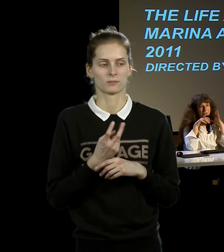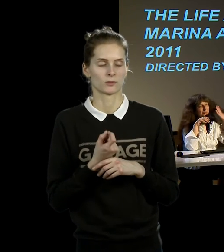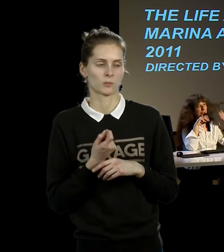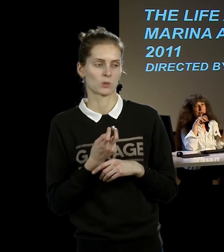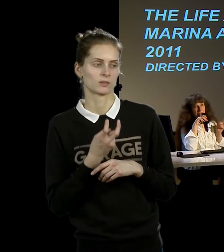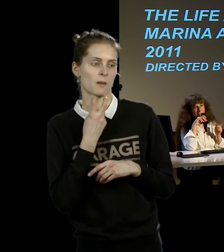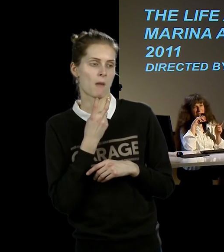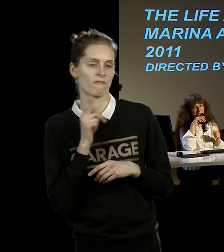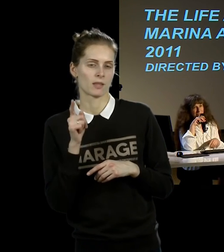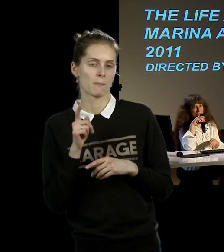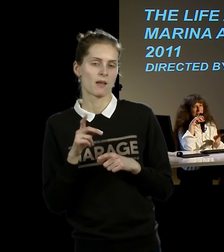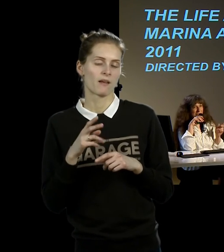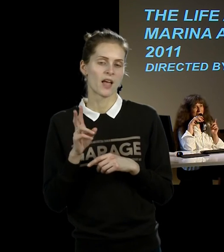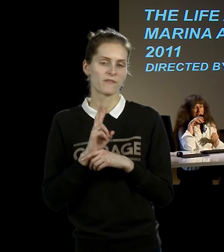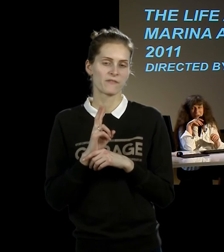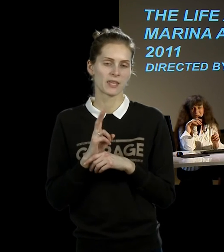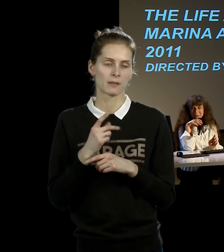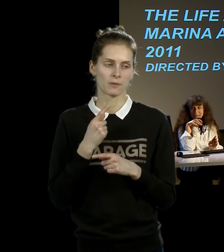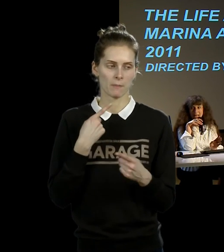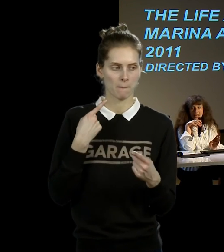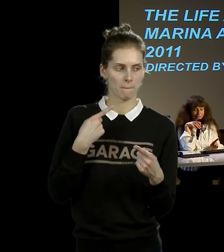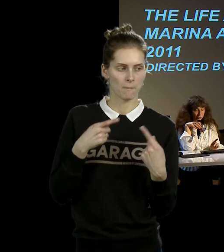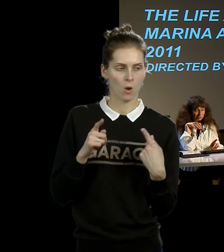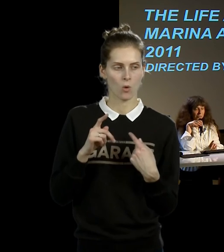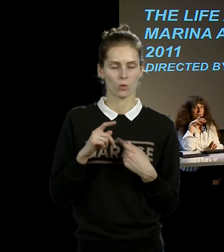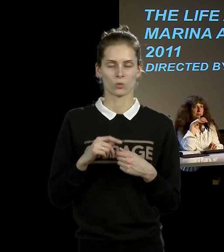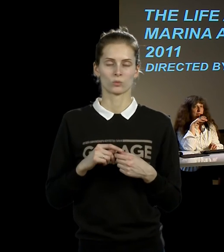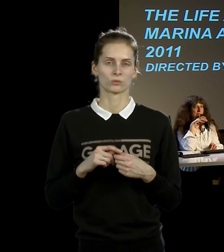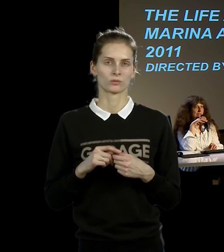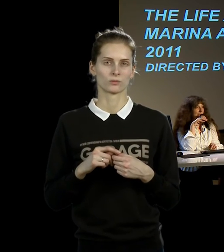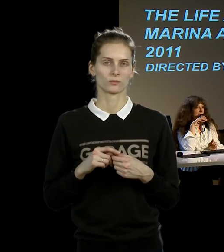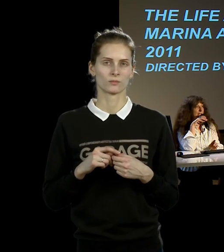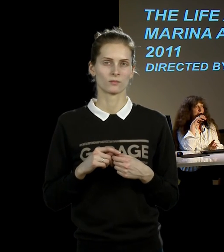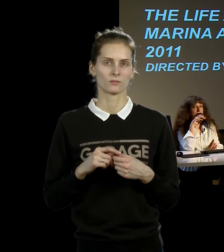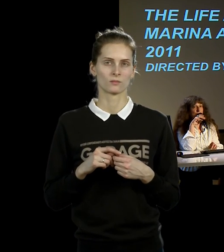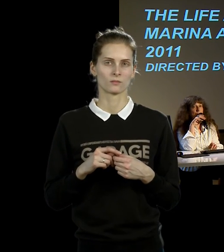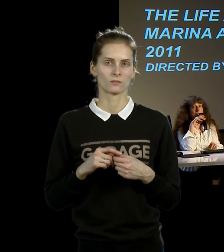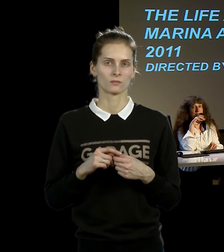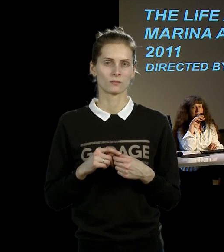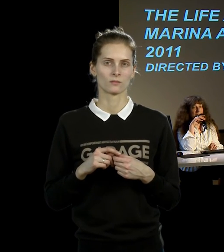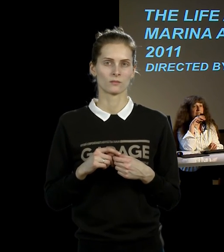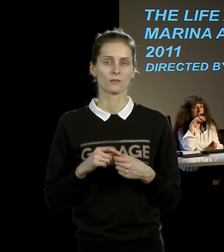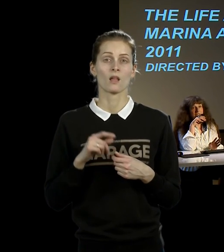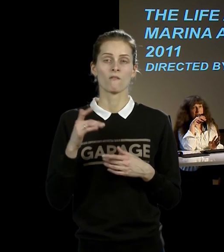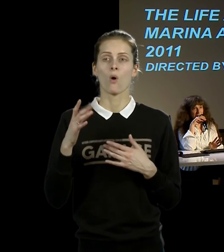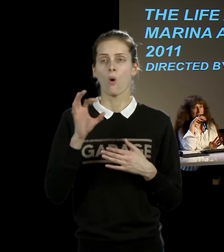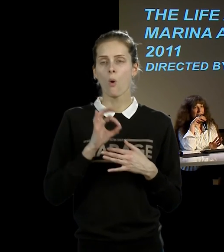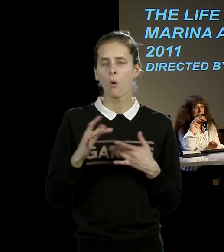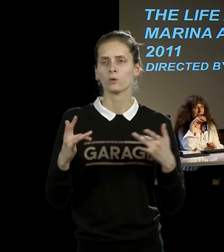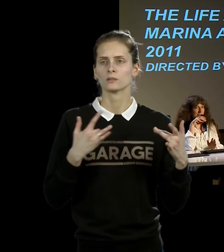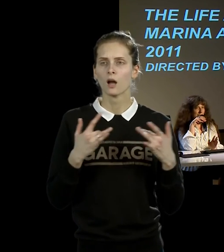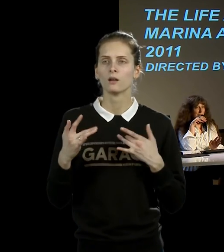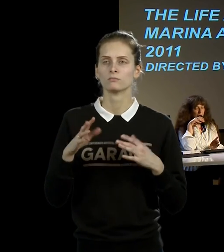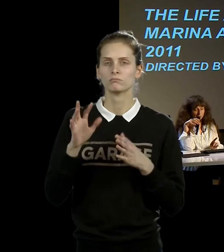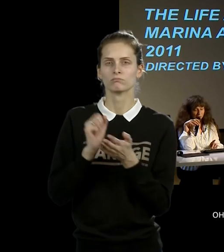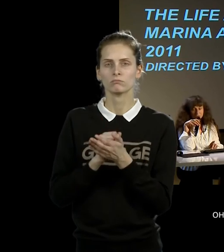в присутствии художника тоже есть забавные моменты, мы к ним вернемся. И, собственно говоря, эта эпопея театральная закончилась на настоящий момент.